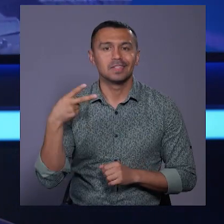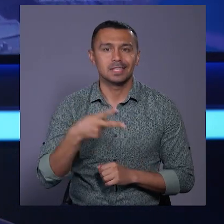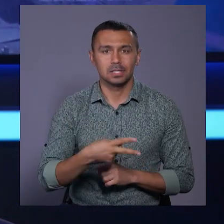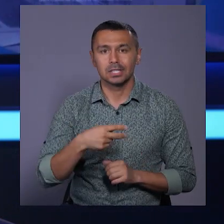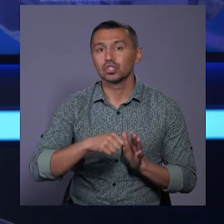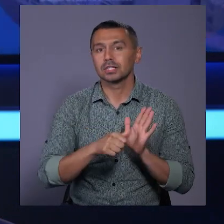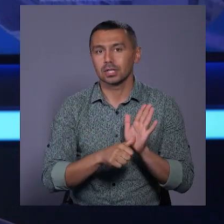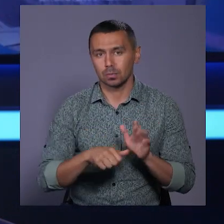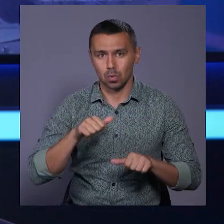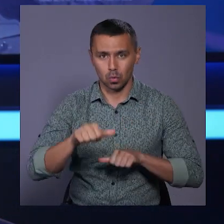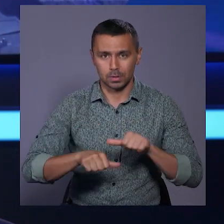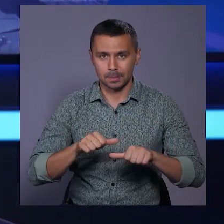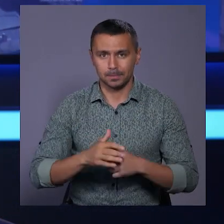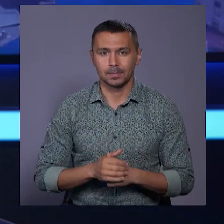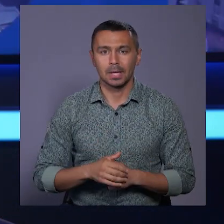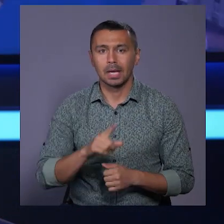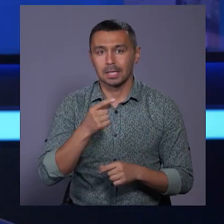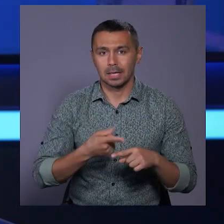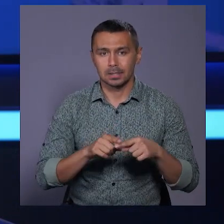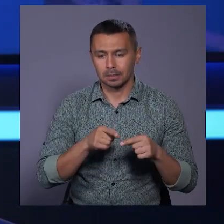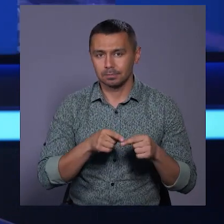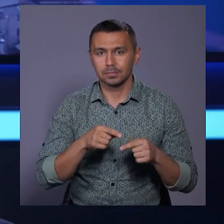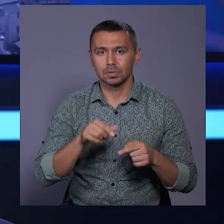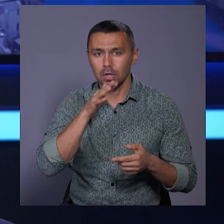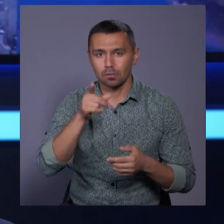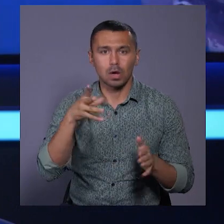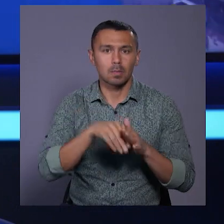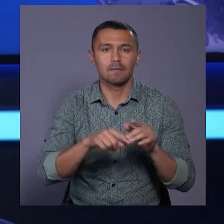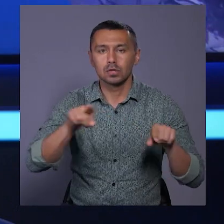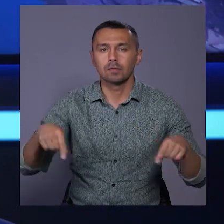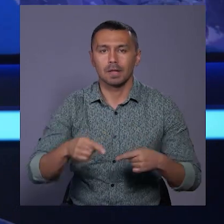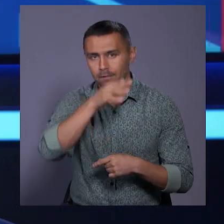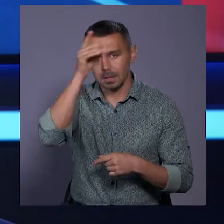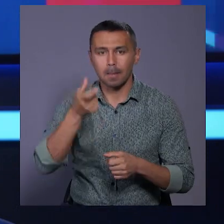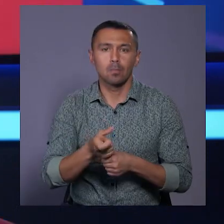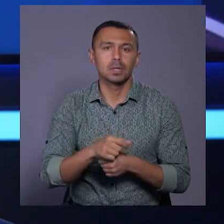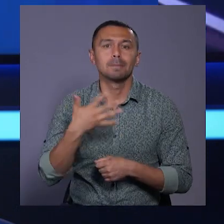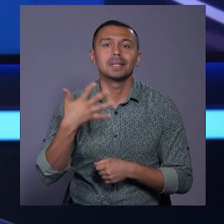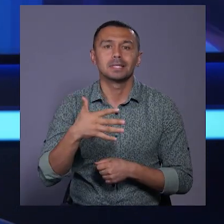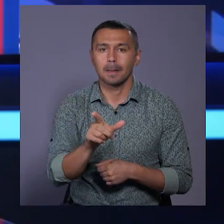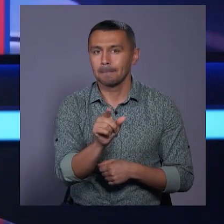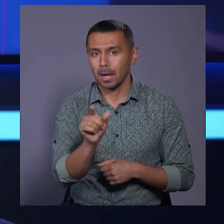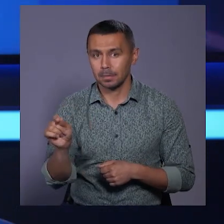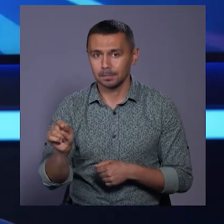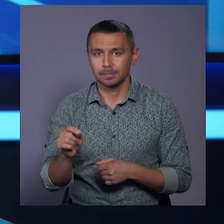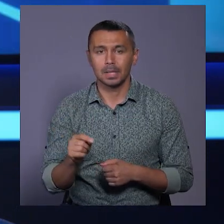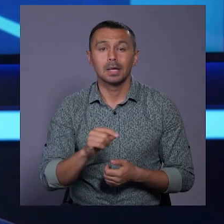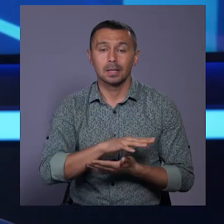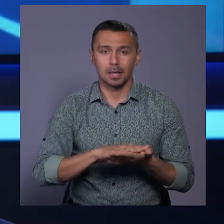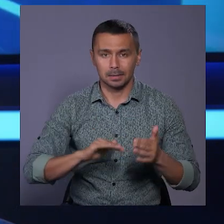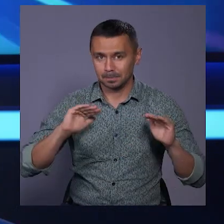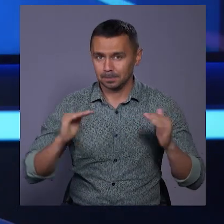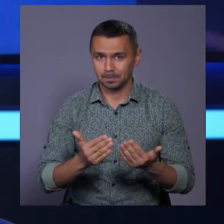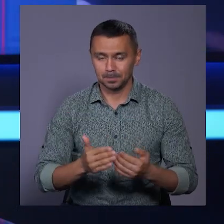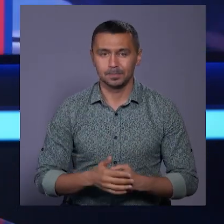2016 році. За цей час в його рамках влаштували весілля для понад 50 пар. Олександра Семенюк